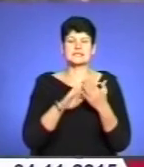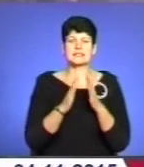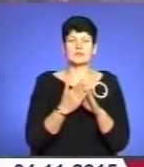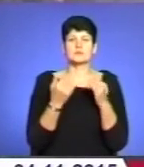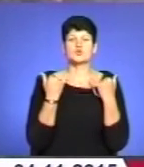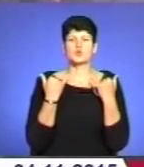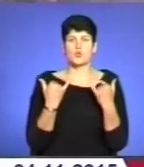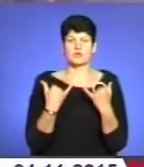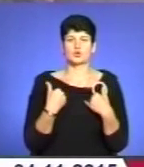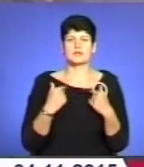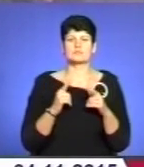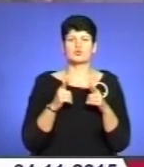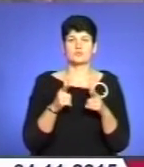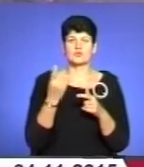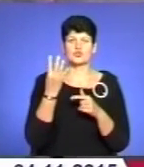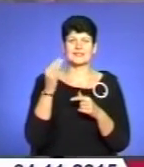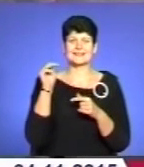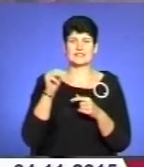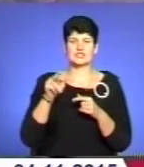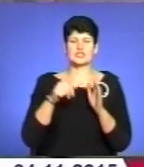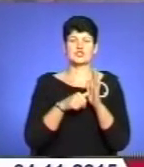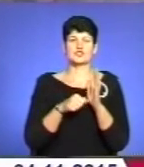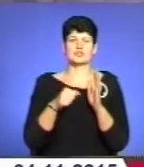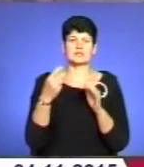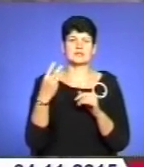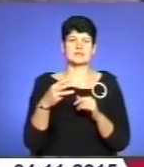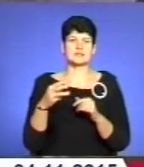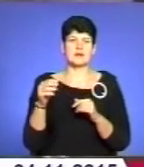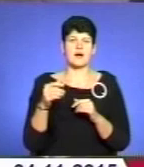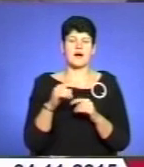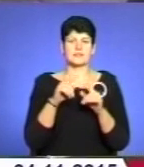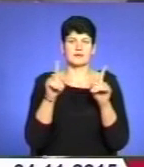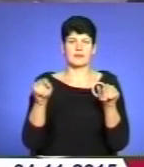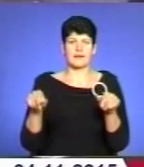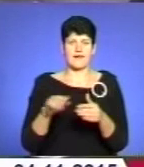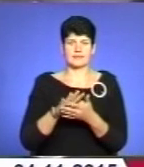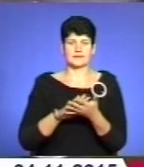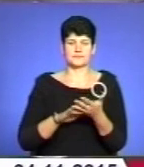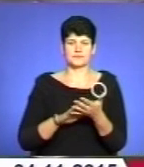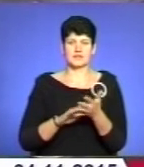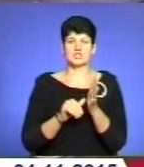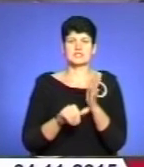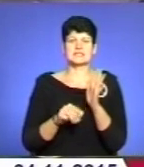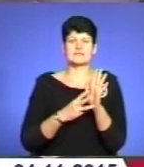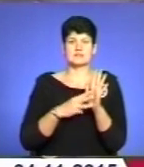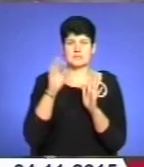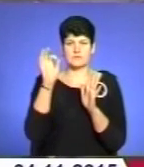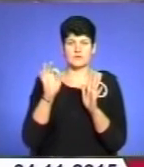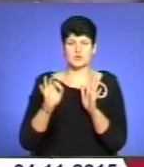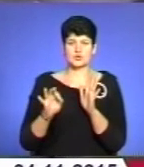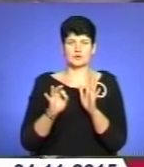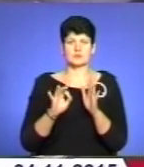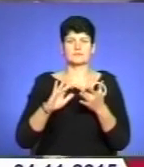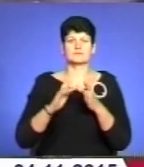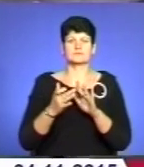до нас поступило 4630 анкет. Зокрема, 68% поступило через веб